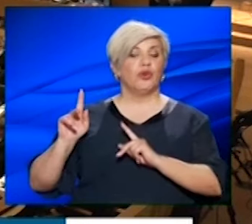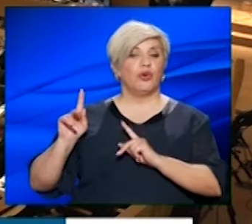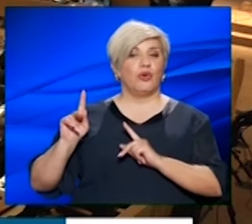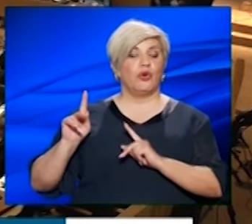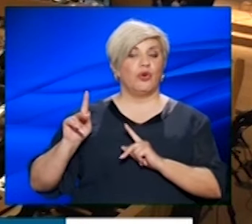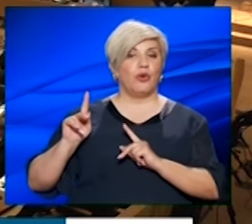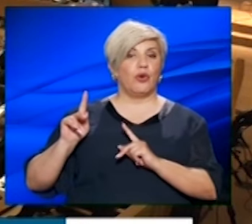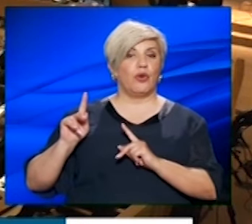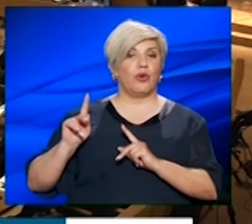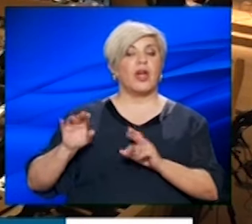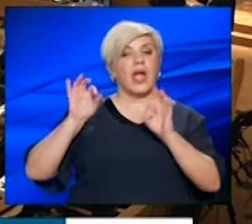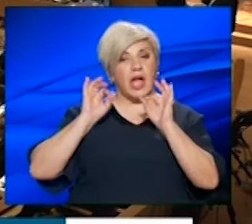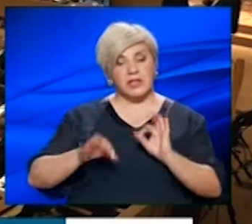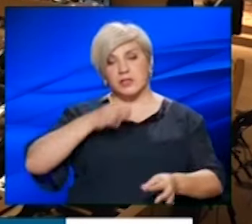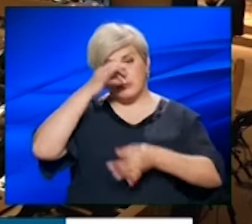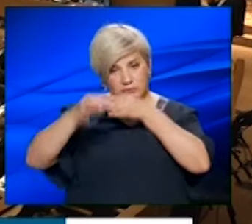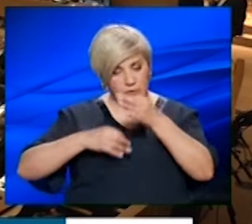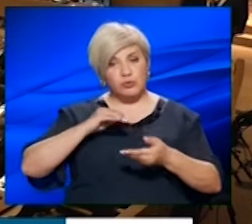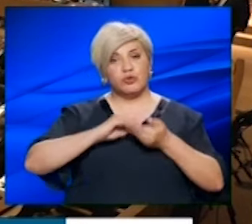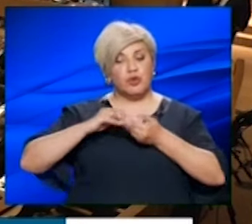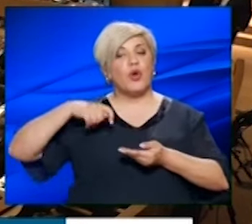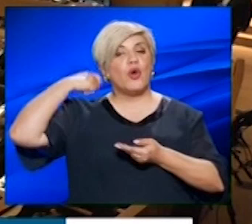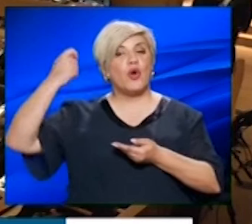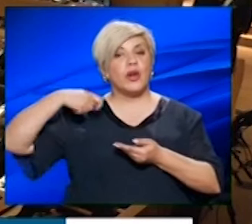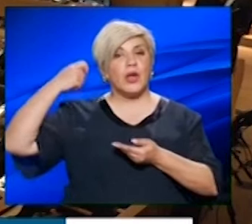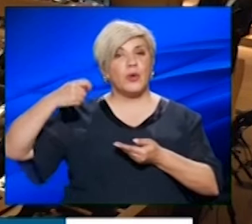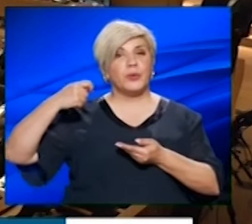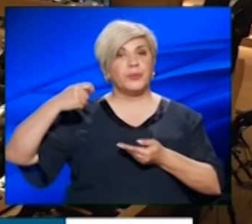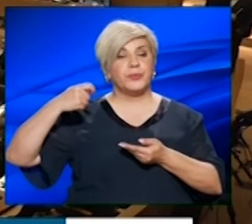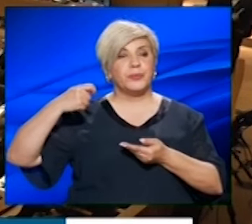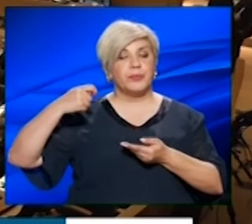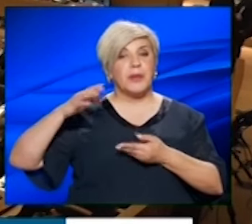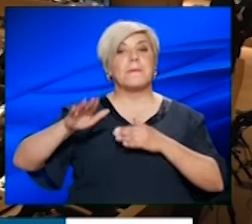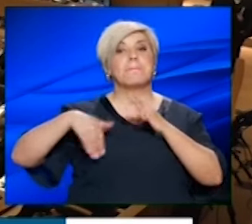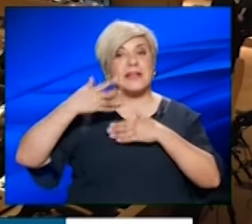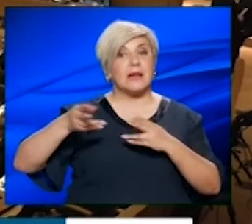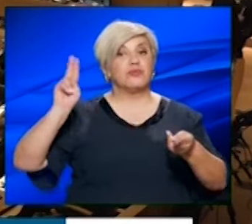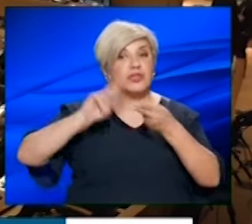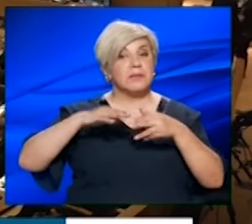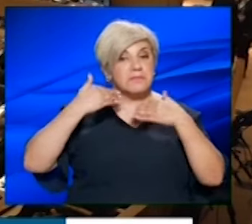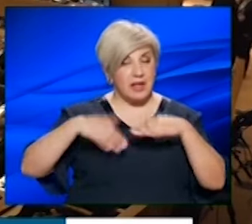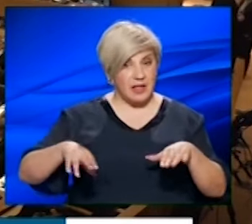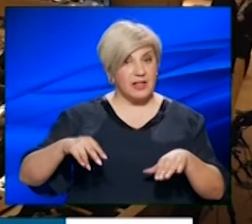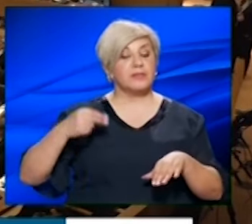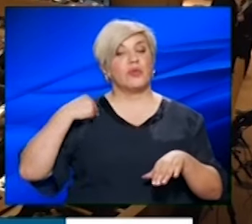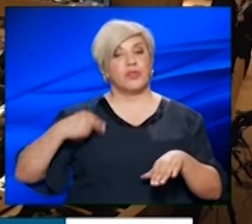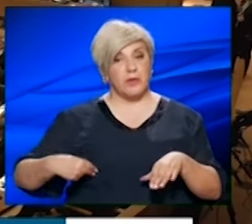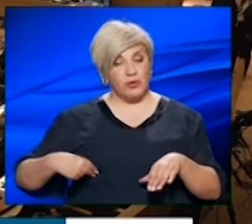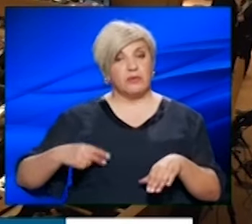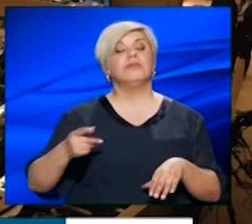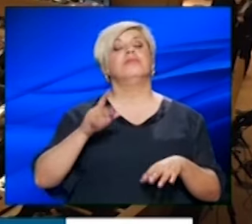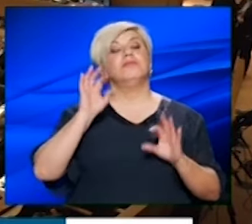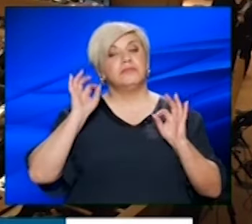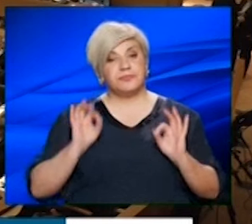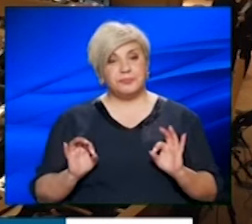έτσι όπως υπόθηκε από το Σύλλογο Γονέων, και μετά από συνάντηση με τον κύριο Δήμαρχο και τη Δημοτική